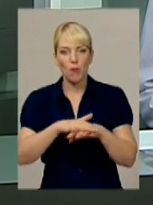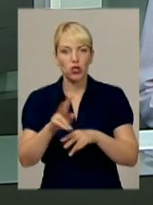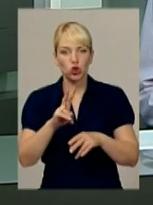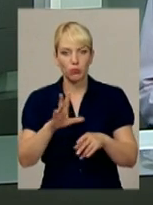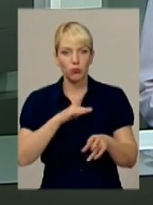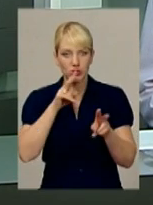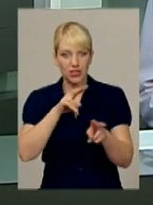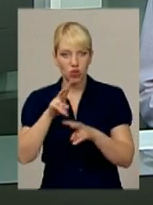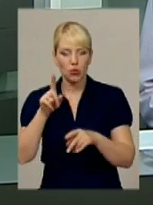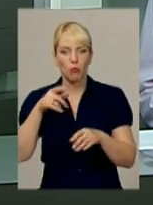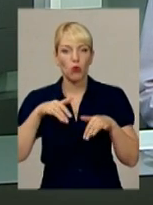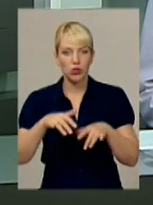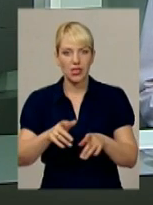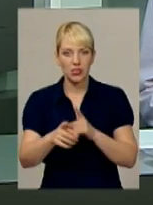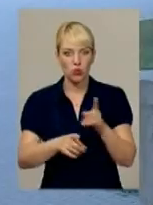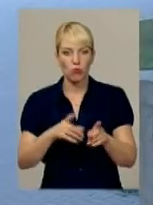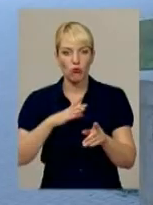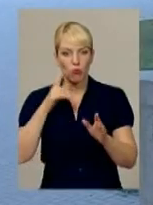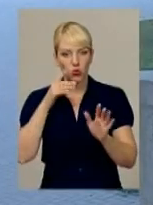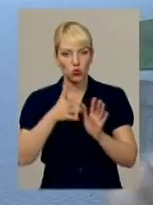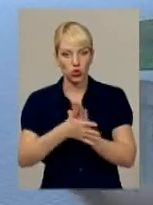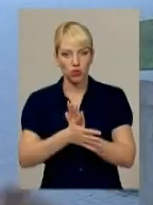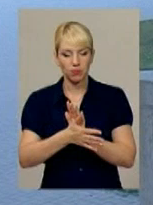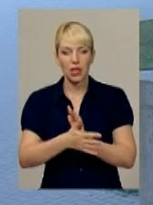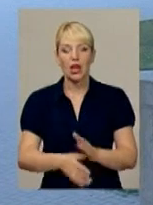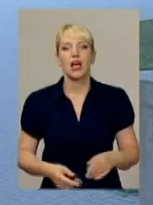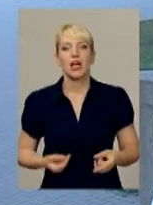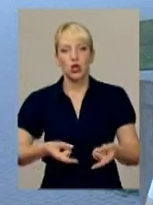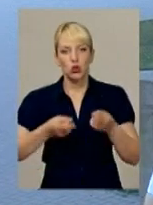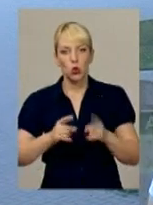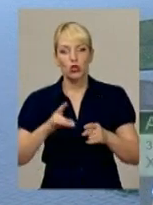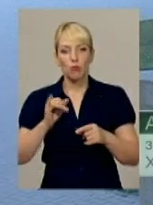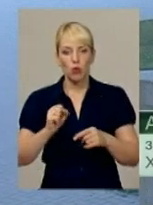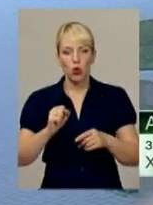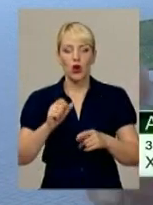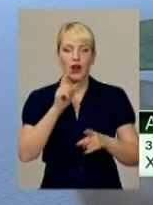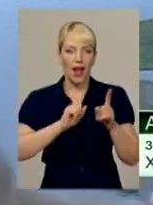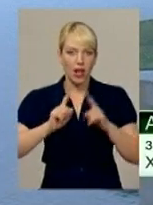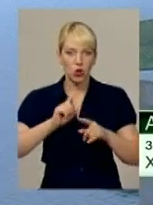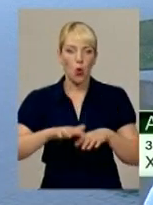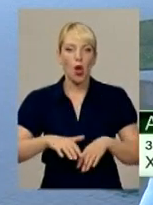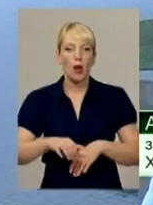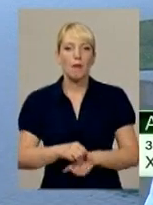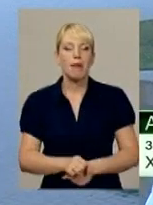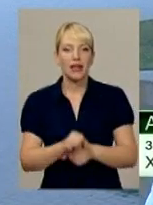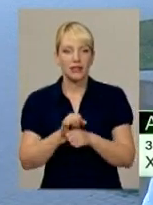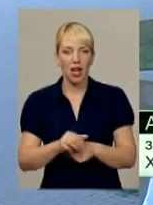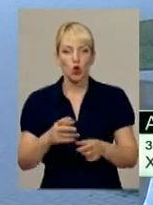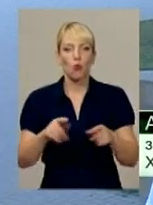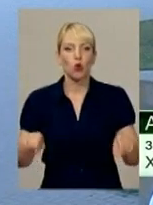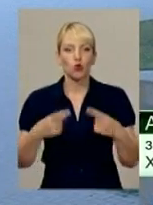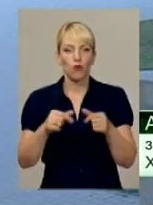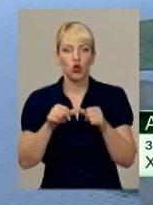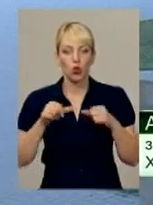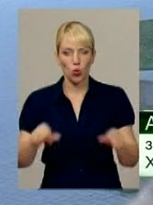відбувався прозоро. Дійшли згоди з Радою Майдану про створення комісії, вчора це було на круглому